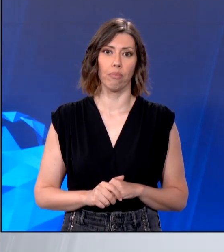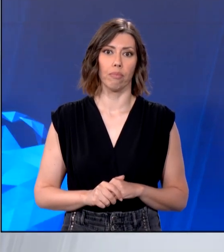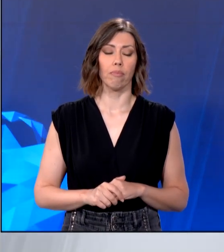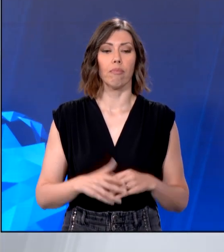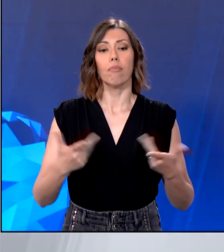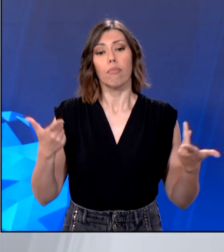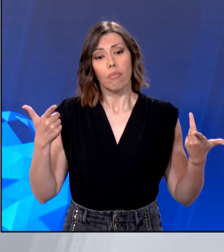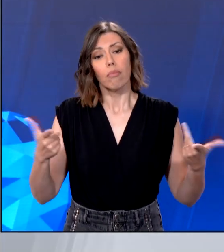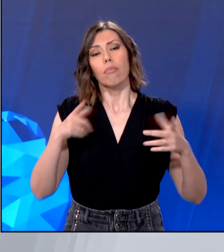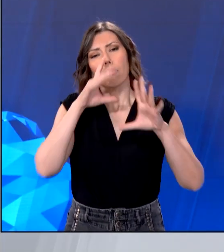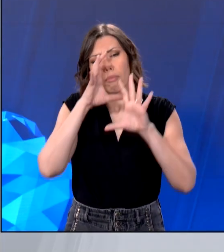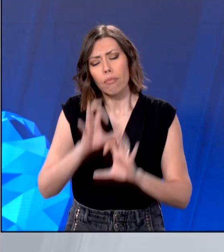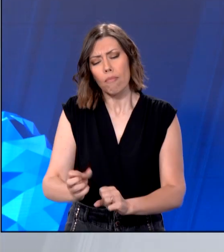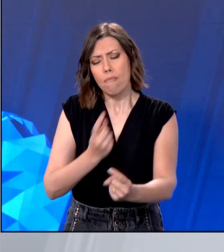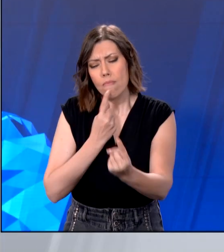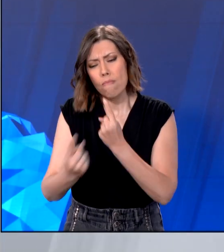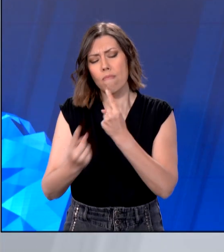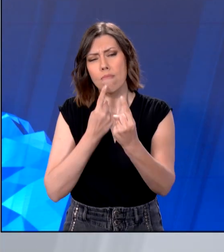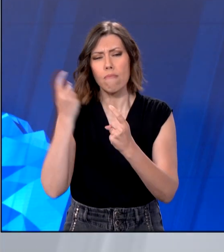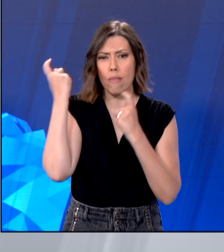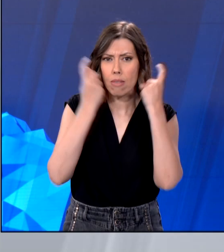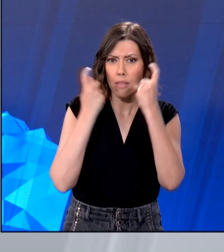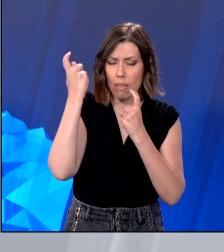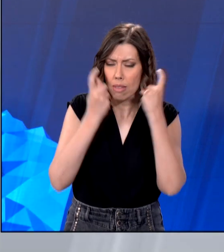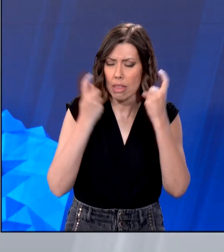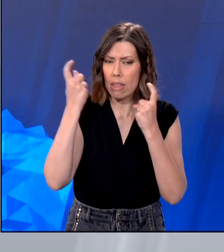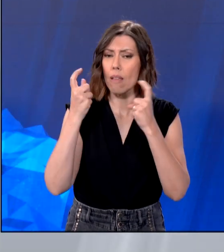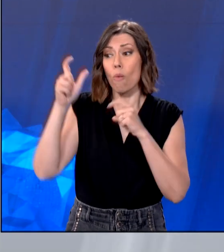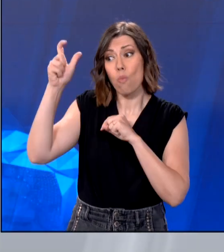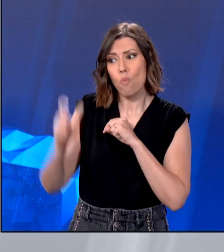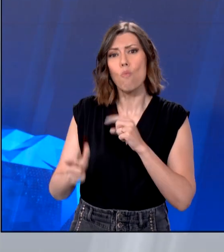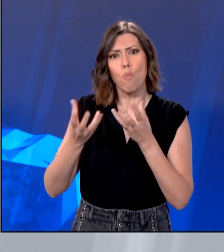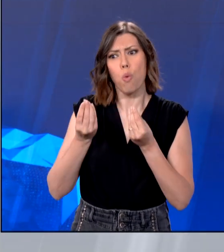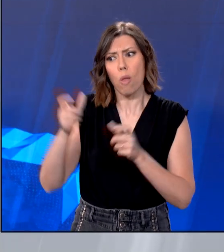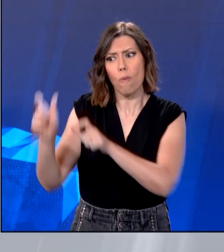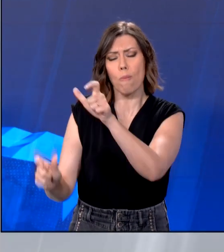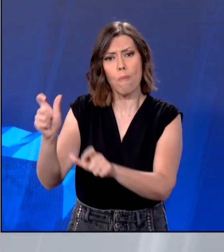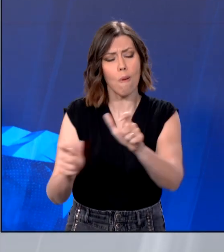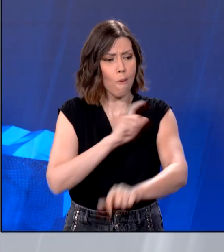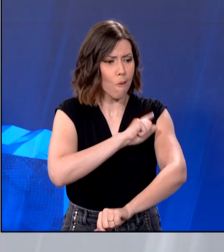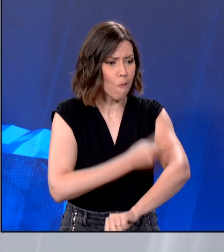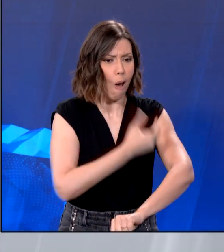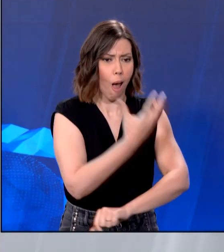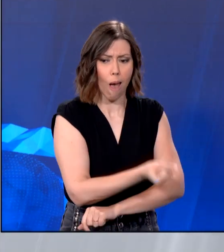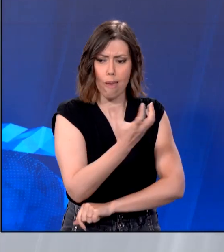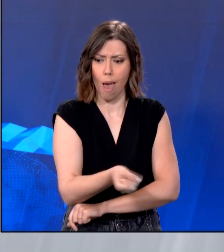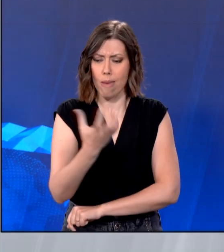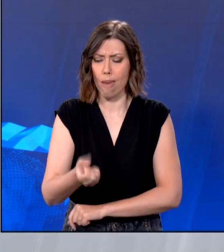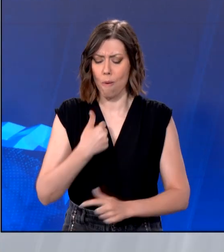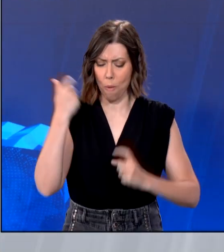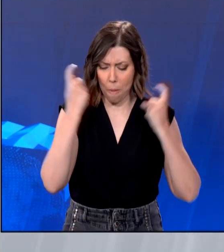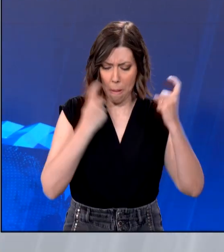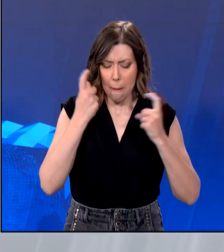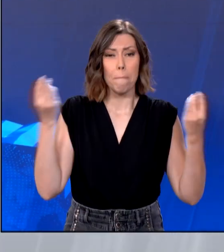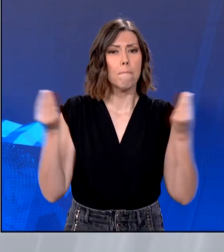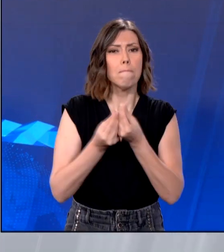Μετά από μακρά συζήτηση και σκέψη και λαμβάνοντας υπόψη τα τεράστια ταλέντα πολλών άλλων, αποφάσισα ότι το άτομο που ταιριάζει καλύτερα στη θέση